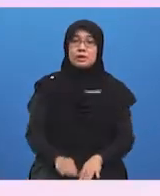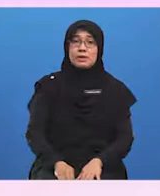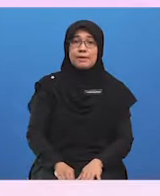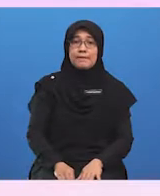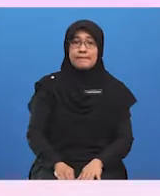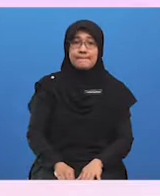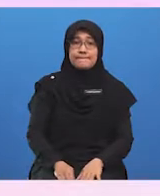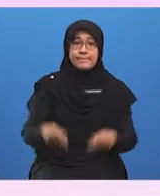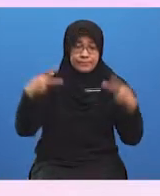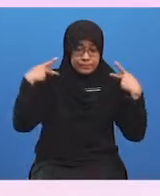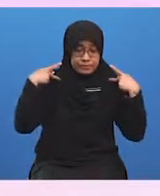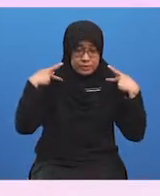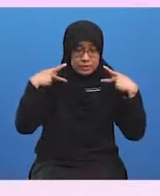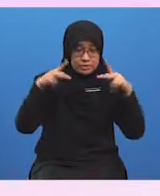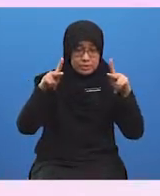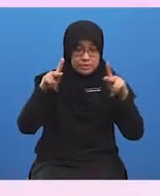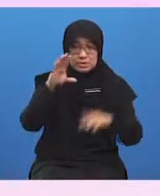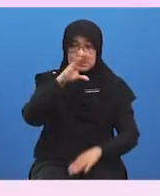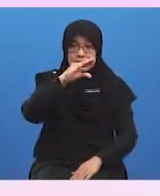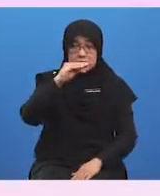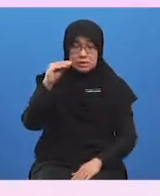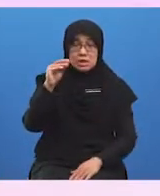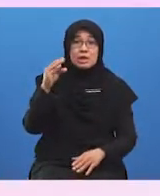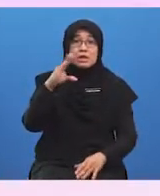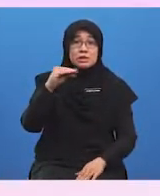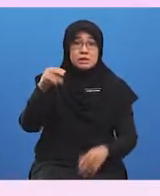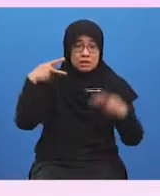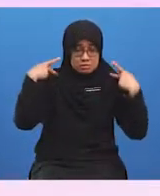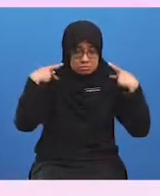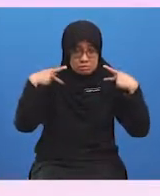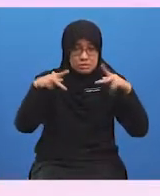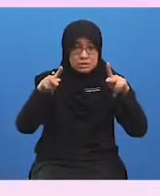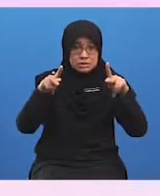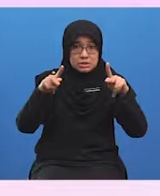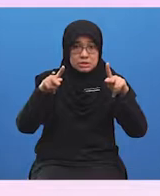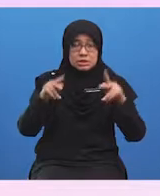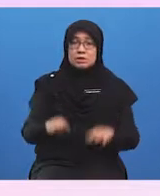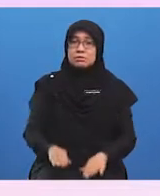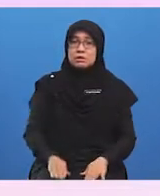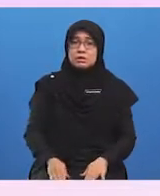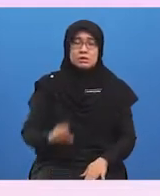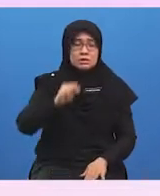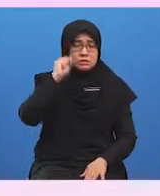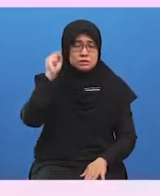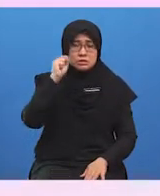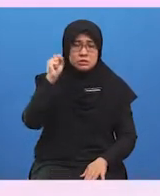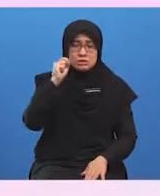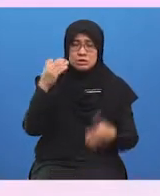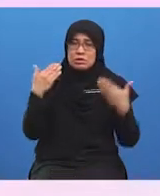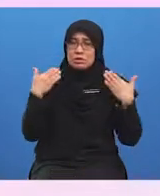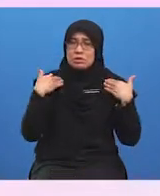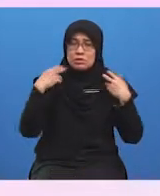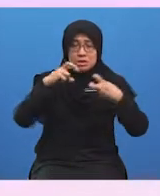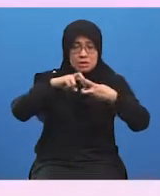ialah masalah pasaran dan pemasaran. PKS sering menghadapi persaingan daripada